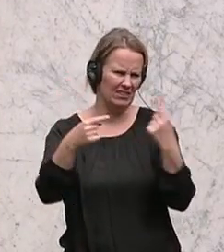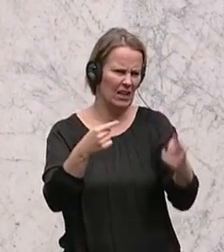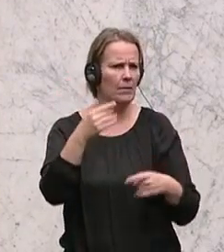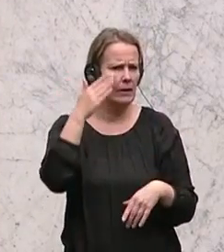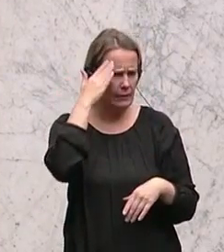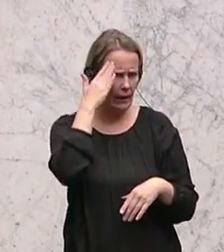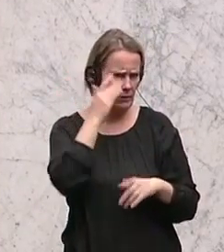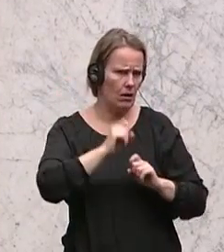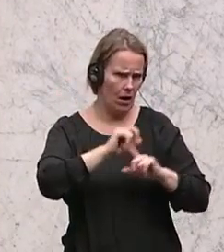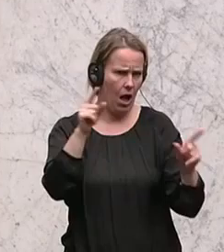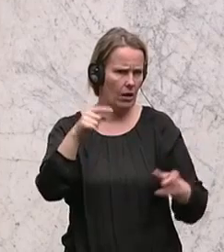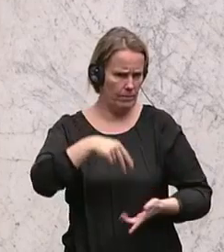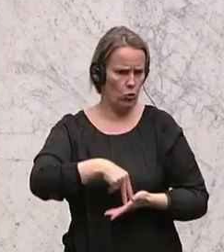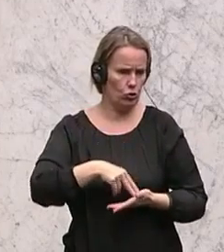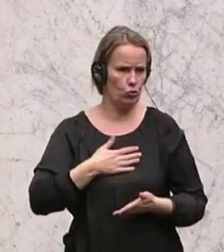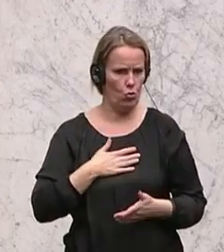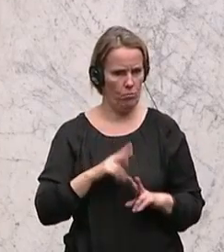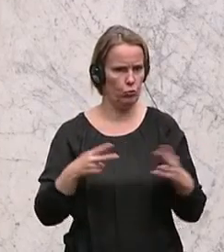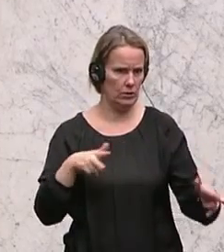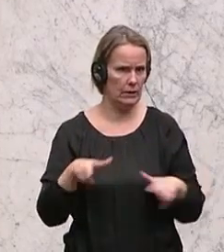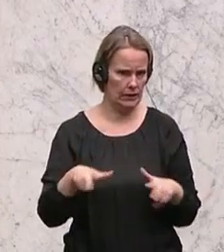Gott sei Dank, sehr klare Position auch der Bundesregierung.